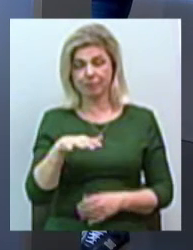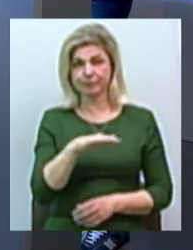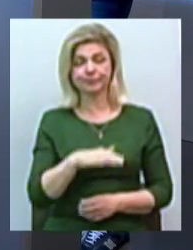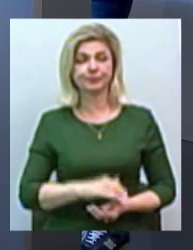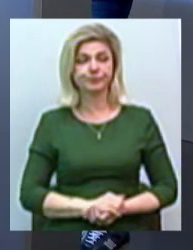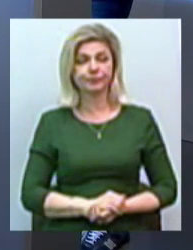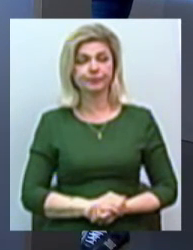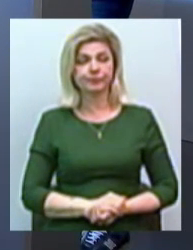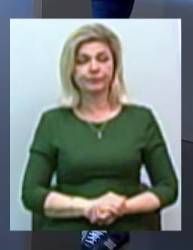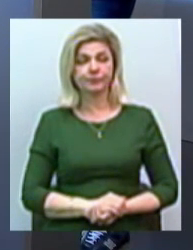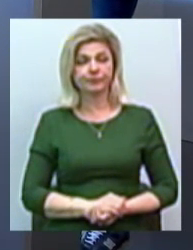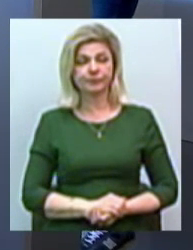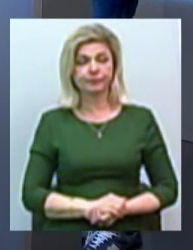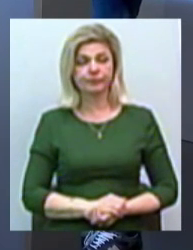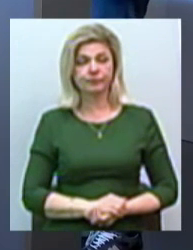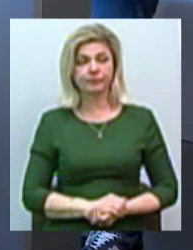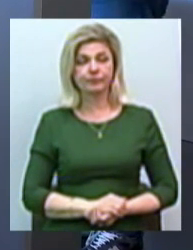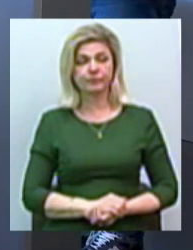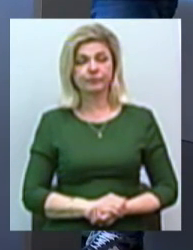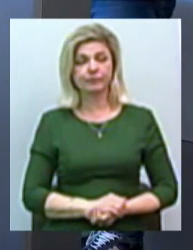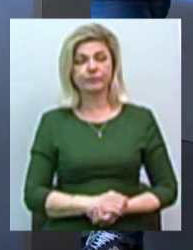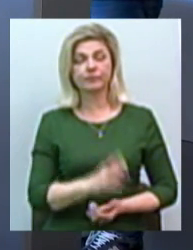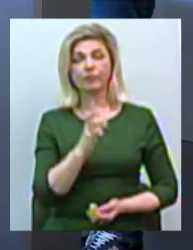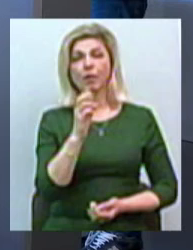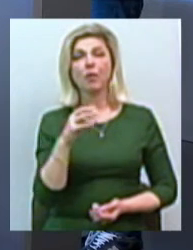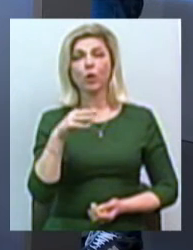будемо готові фото, ось Батумі 2000 року.